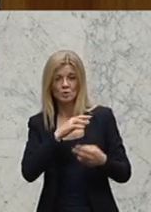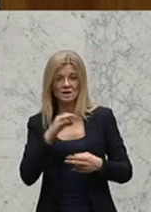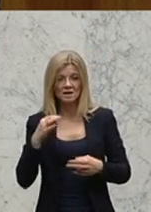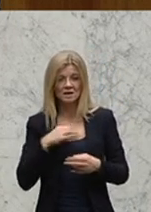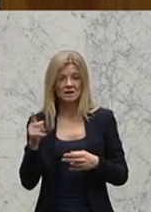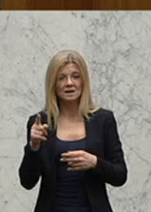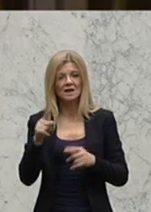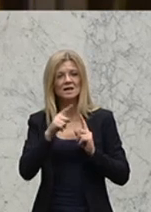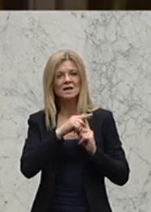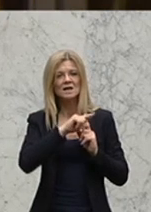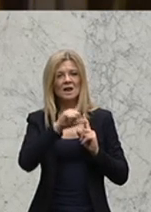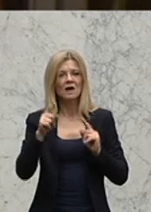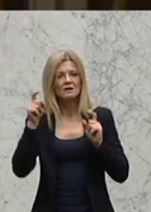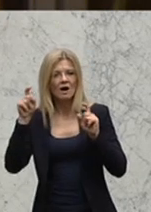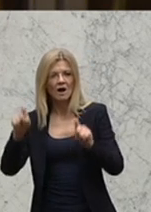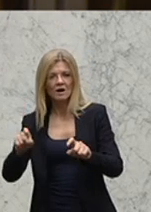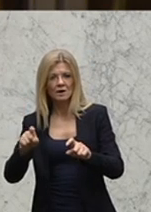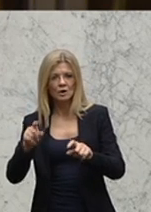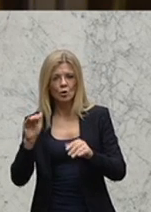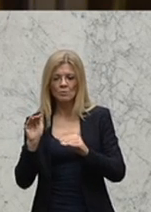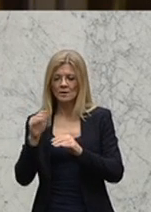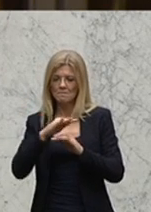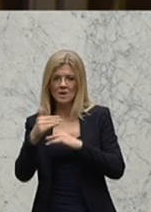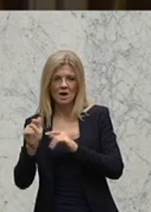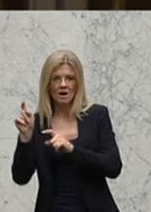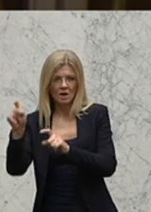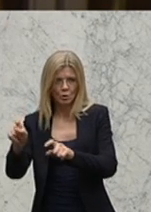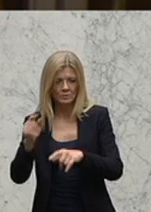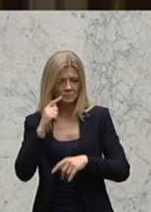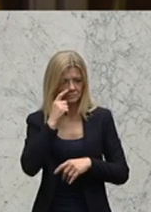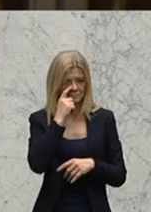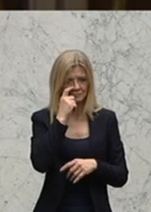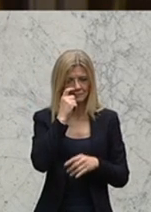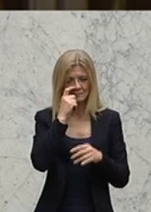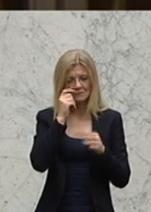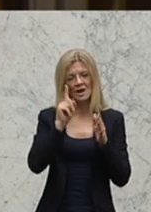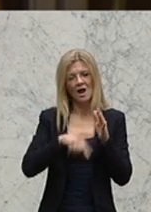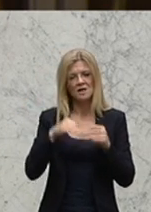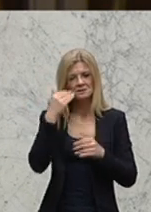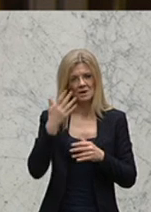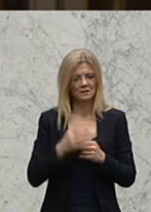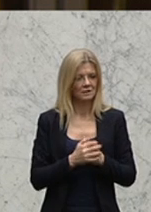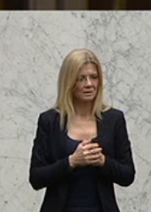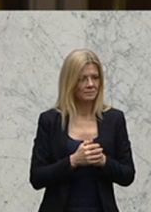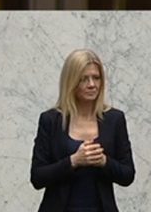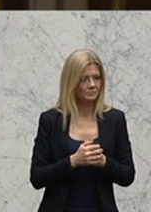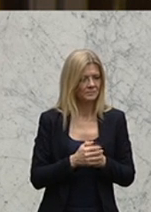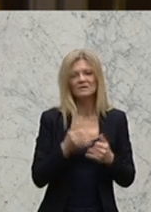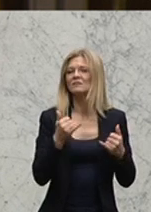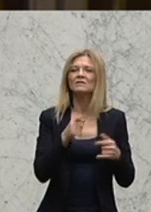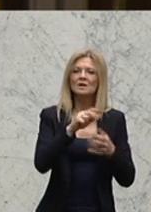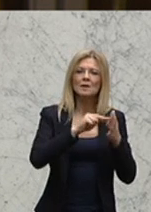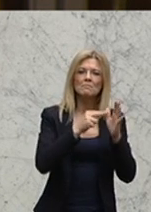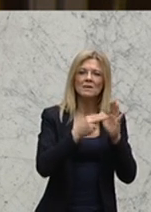an als Männer. Aufgrund dieser steigenden Zahl hat auch das UNHCR geplant 20 Blue Dots. Das sind